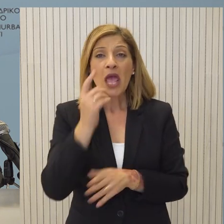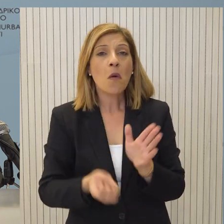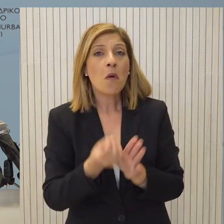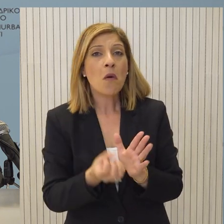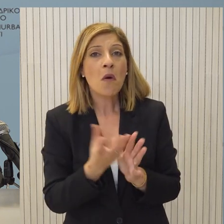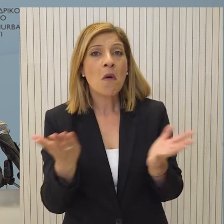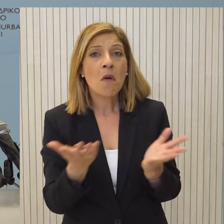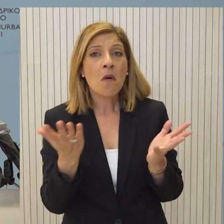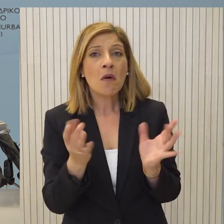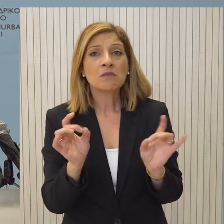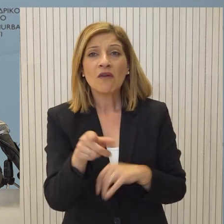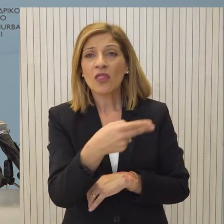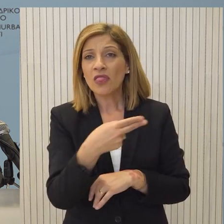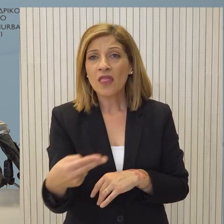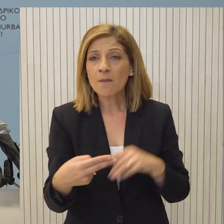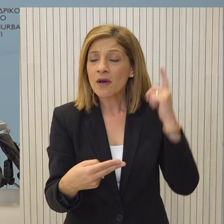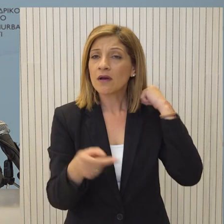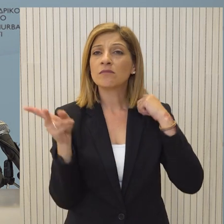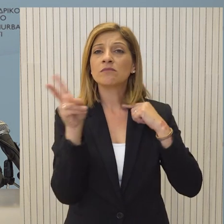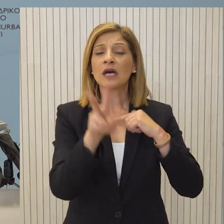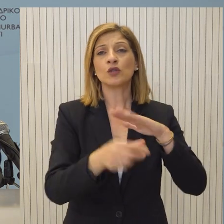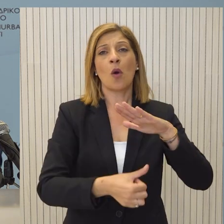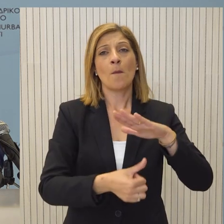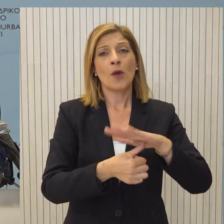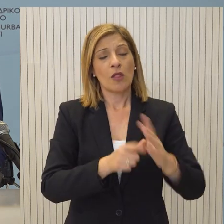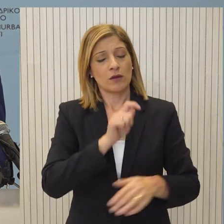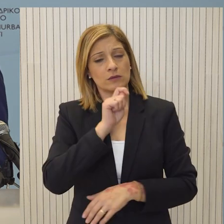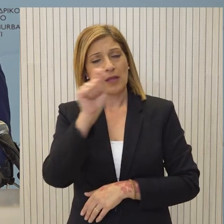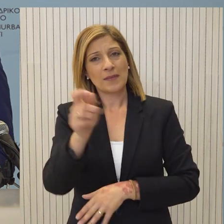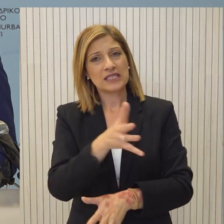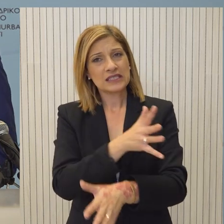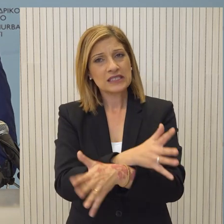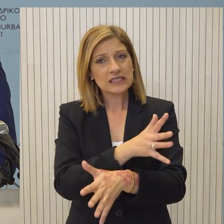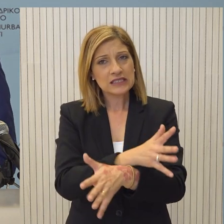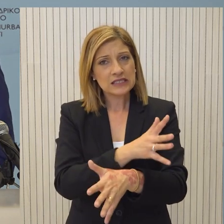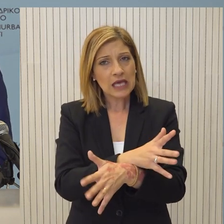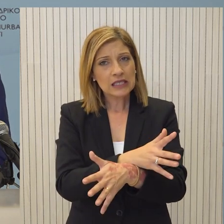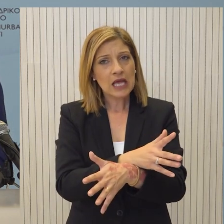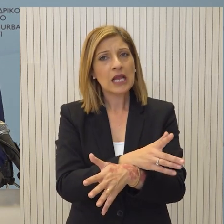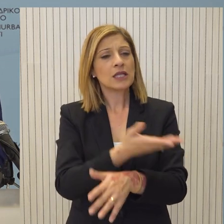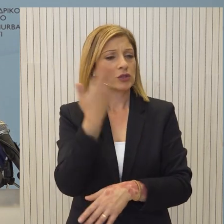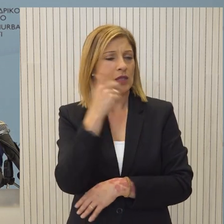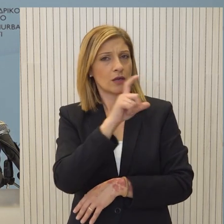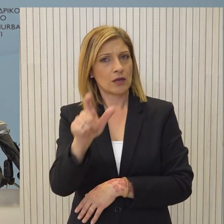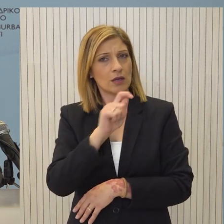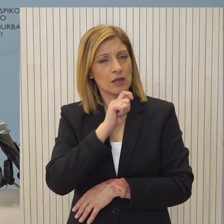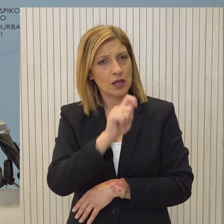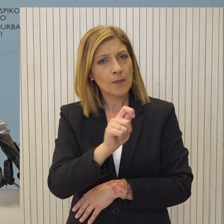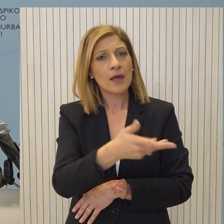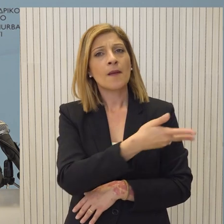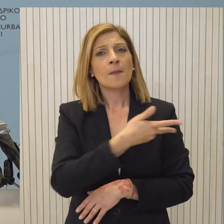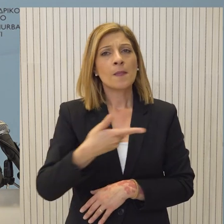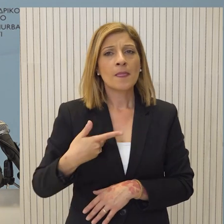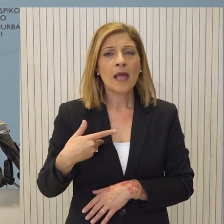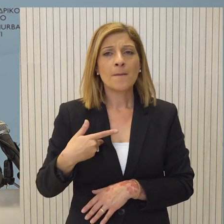ανώσεις με τον Γενικό Συαγγελέα. Όλες αυτές οι δημοκρατίας. Ο Πρόεδρος της Δημοκρατίας θα αποταθεί στον Γενικό Συαγγελέα, όπως ακριβώς ανέφερε την προηγούμενη εβδομάδα. Εμείς έχουμε